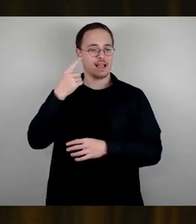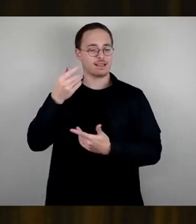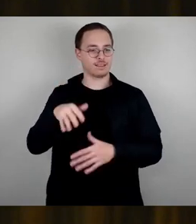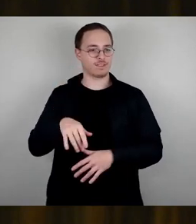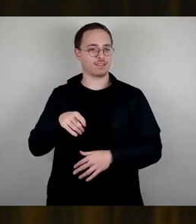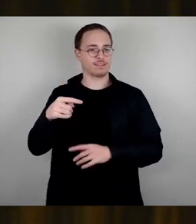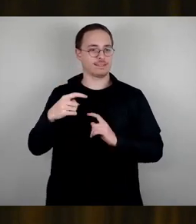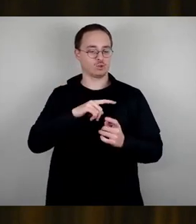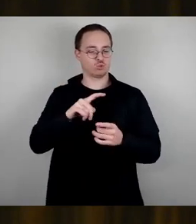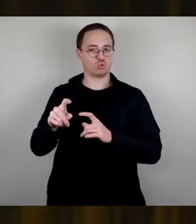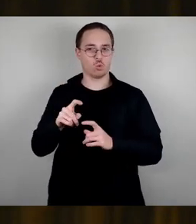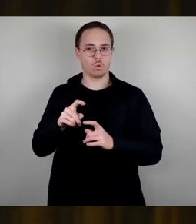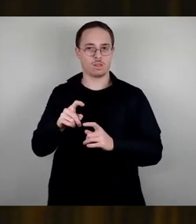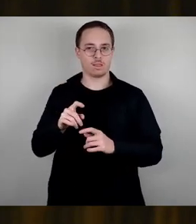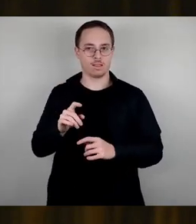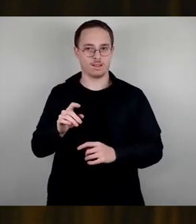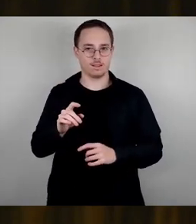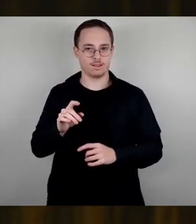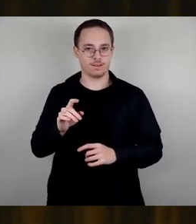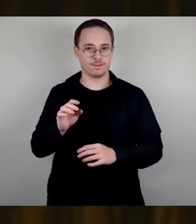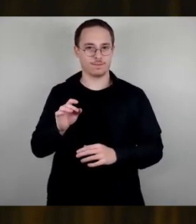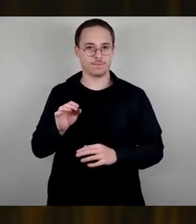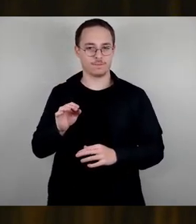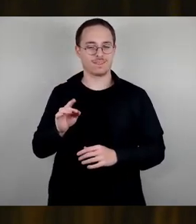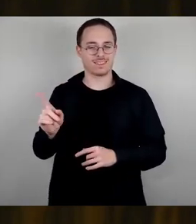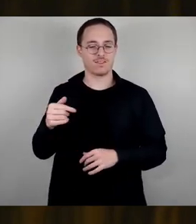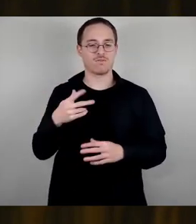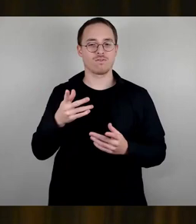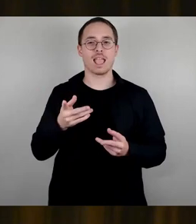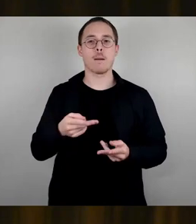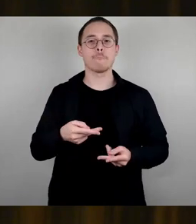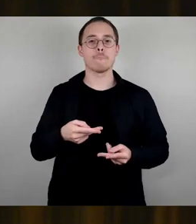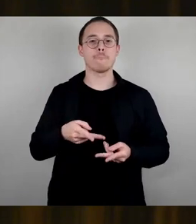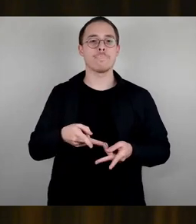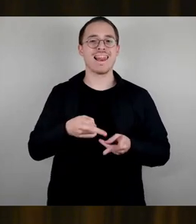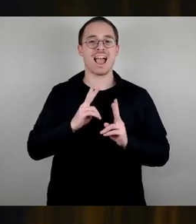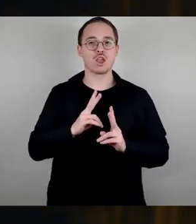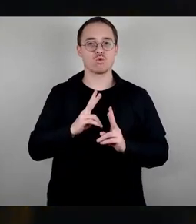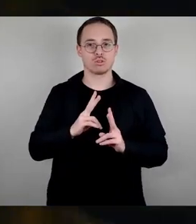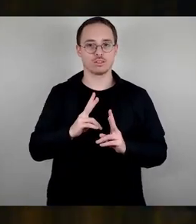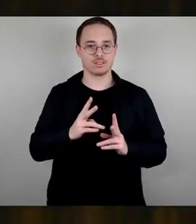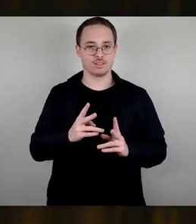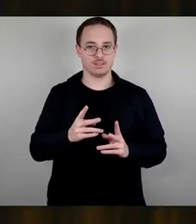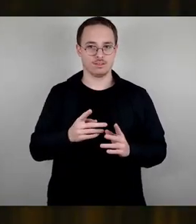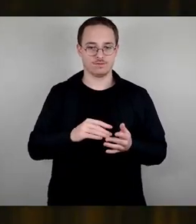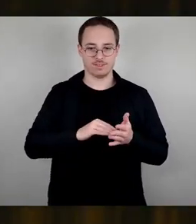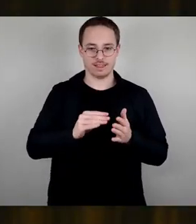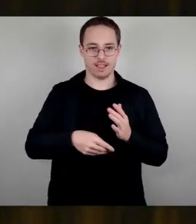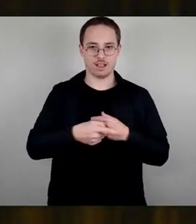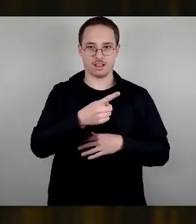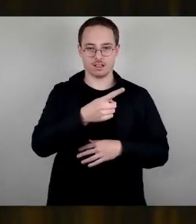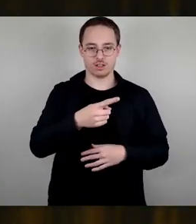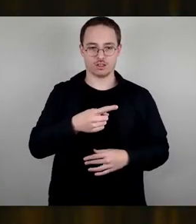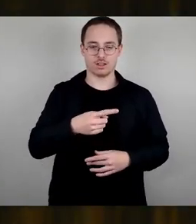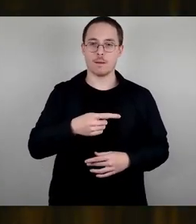und verbunden mit der Beendigung des Beleihungsverhältnisses zwischen der Stadt Dresden, der Bäder GmbH. Ist die Eigenschaft, dass diese